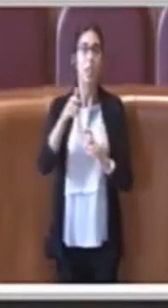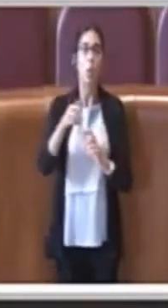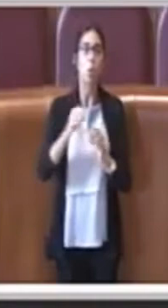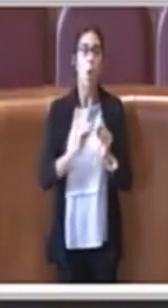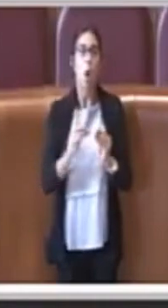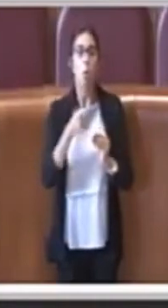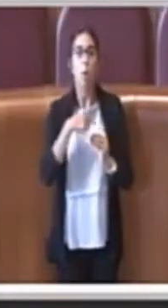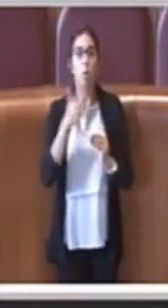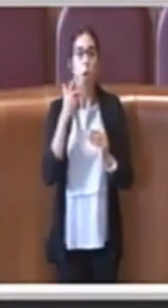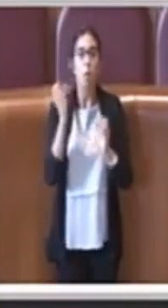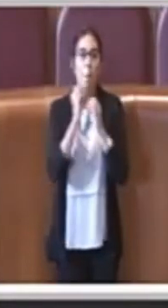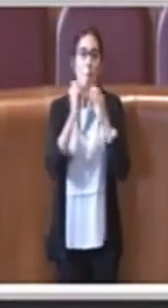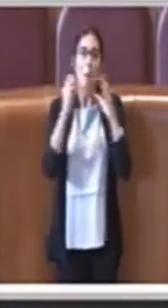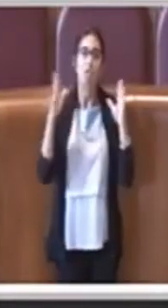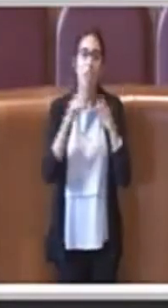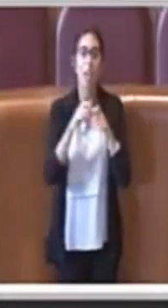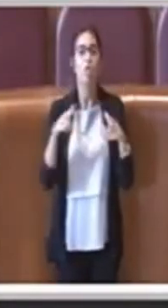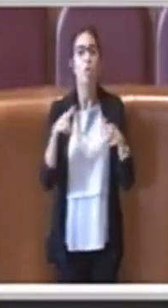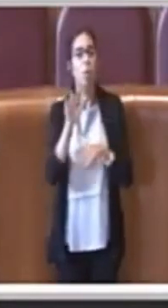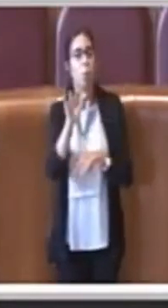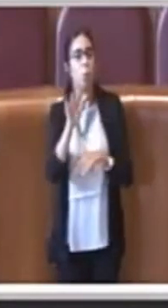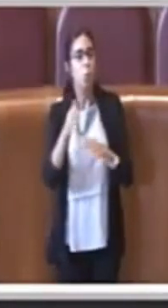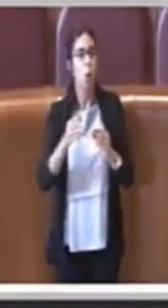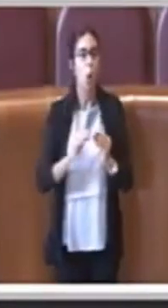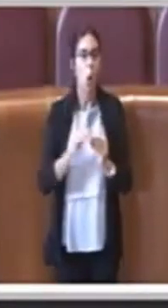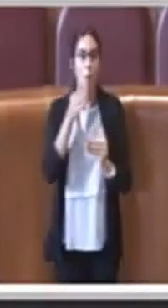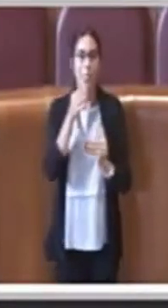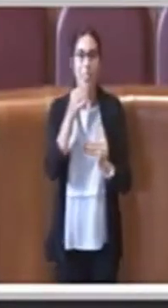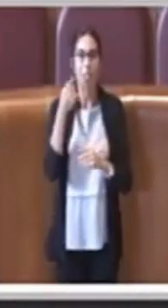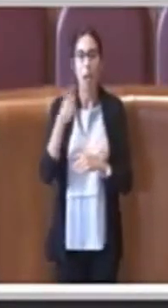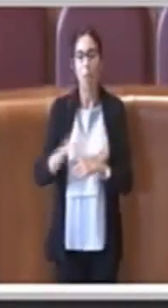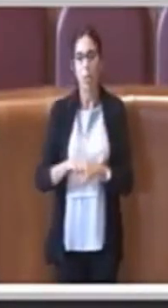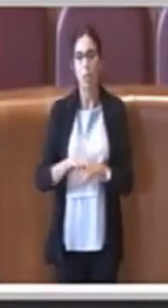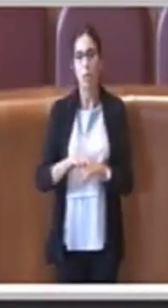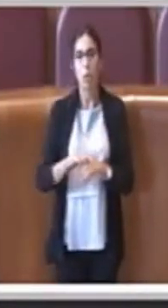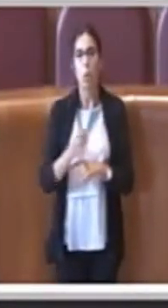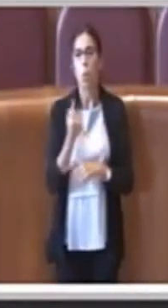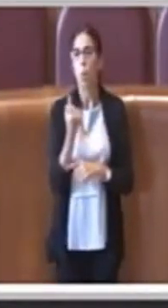immaginiamo la città del futuro, per cui è una cosa un po'